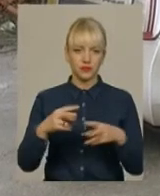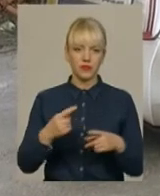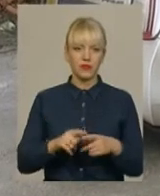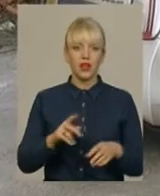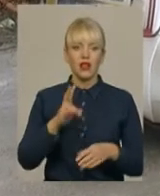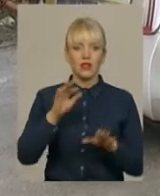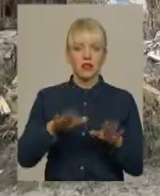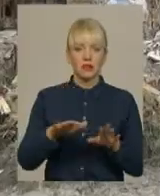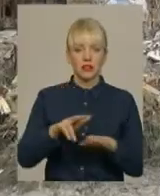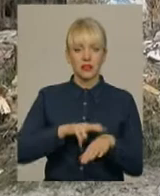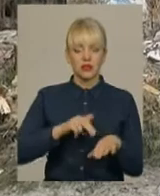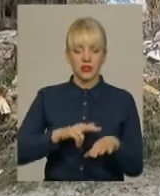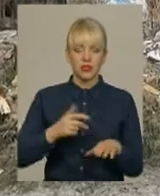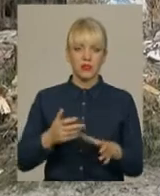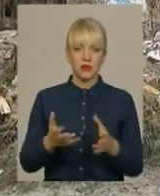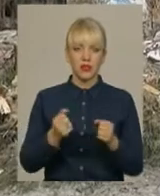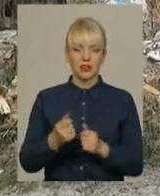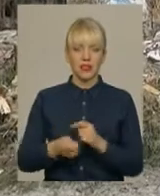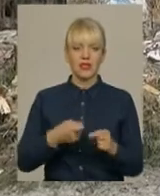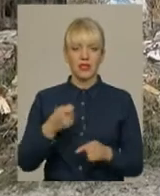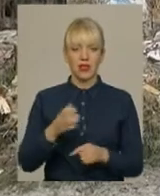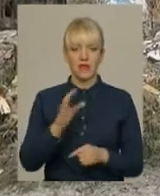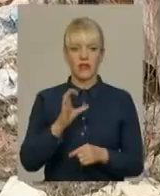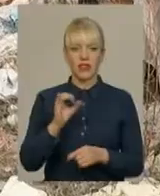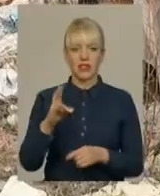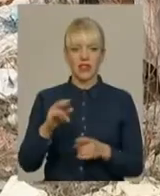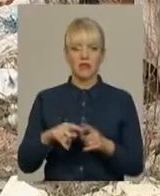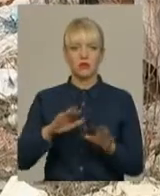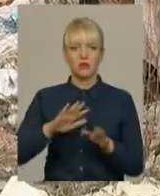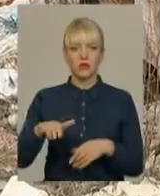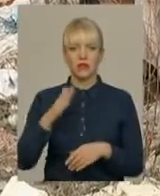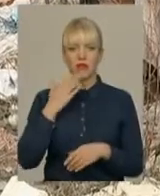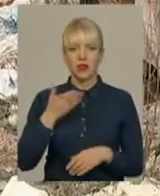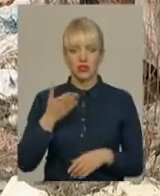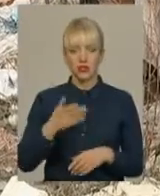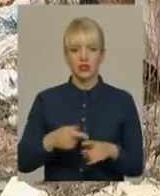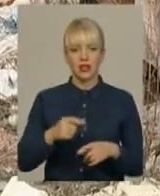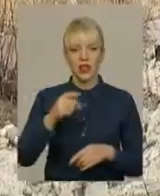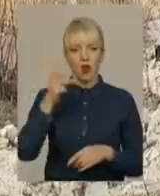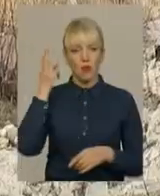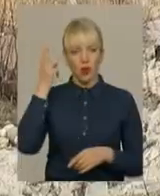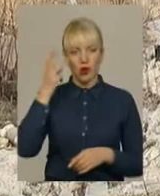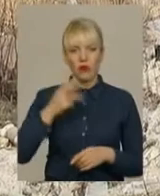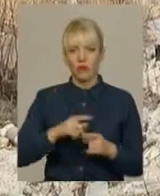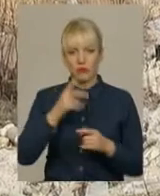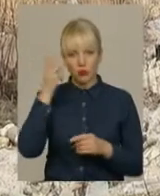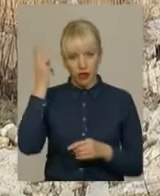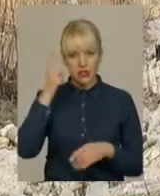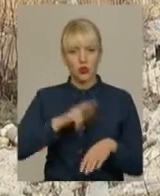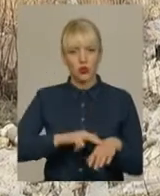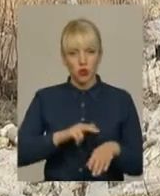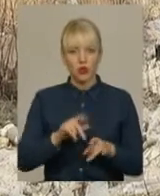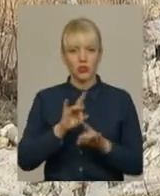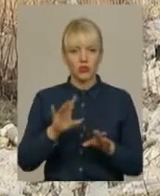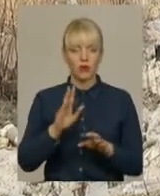поліцейські прийняли заяву волонтерки Ольги Веселевської. Пізніше речниця Хмельницького відділу поліції Світлана Свідерська повідомила, правоохоронці